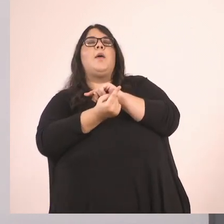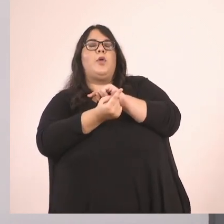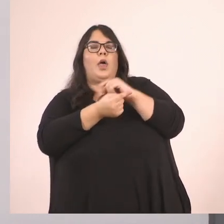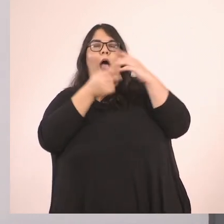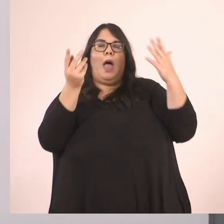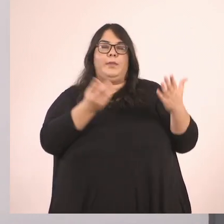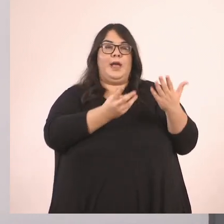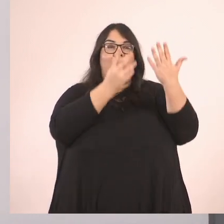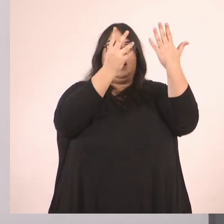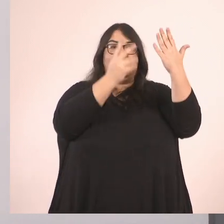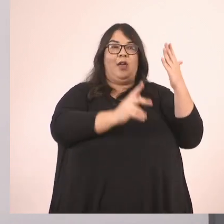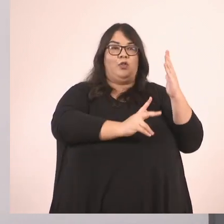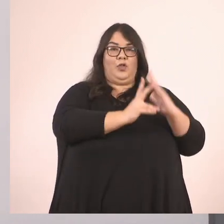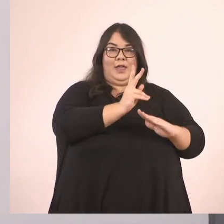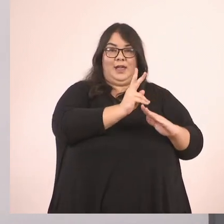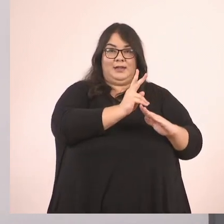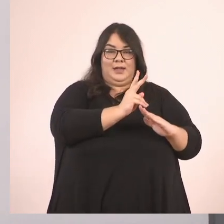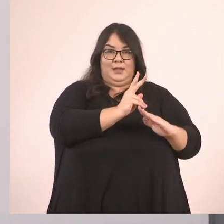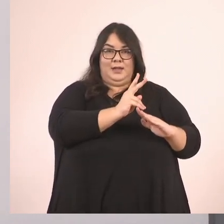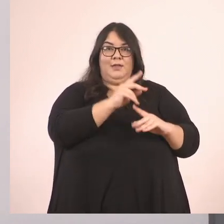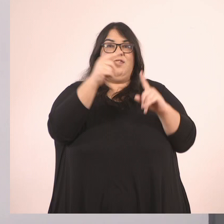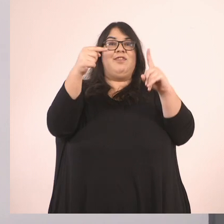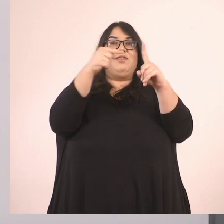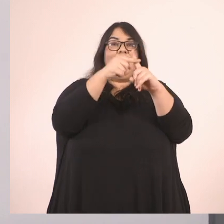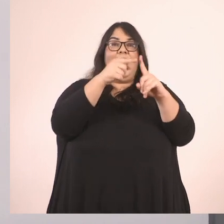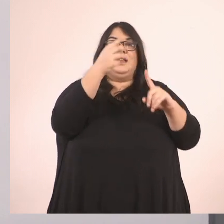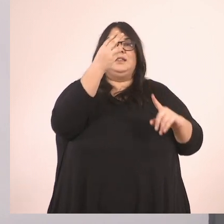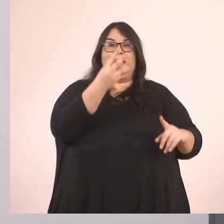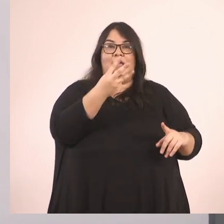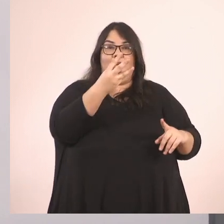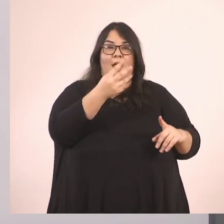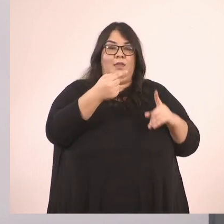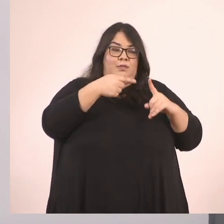Από το 9 δωδέκατα Θα διαρέσω με το 3